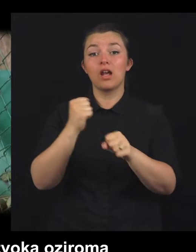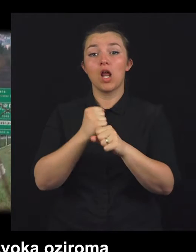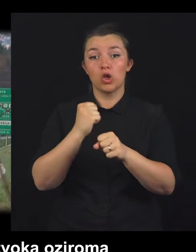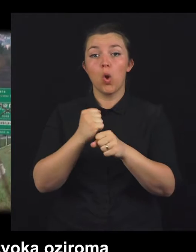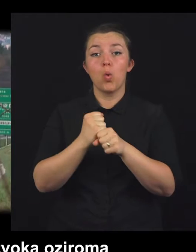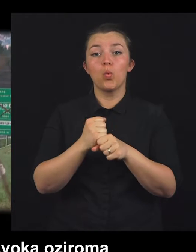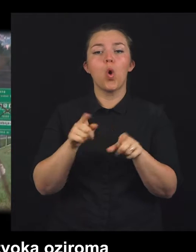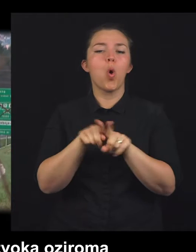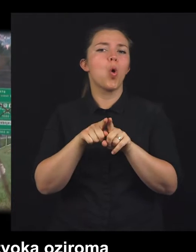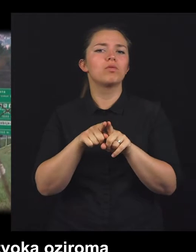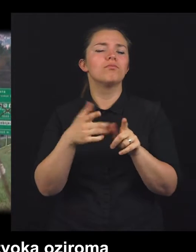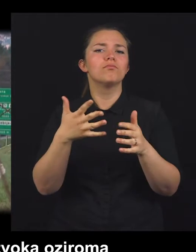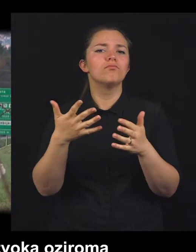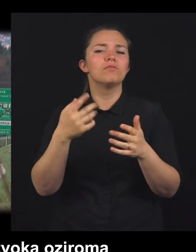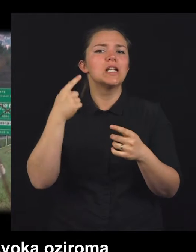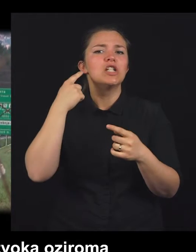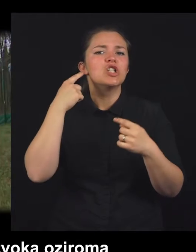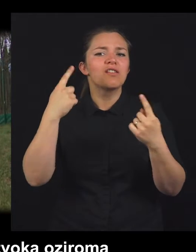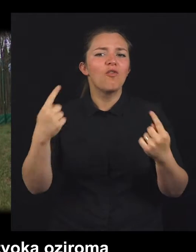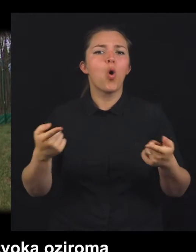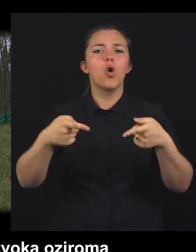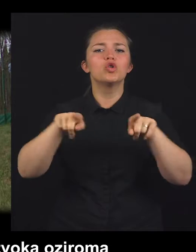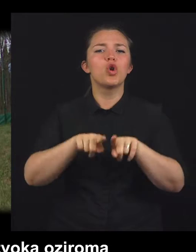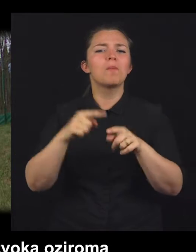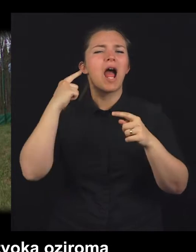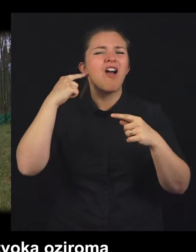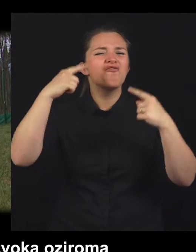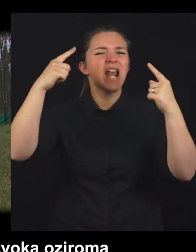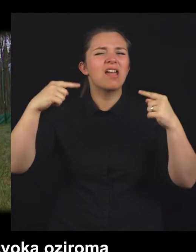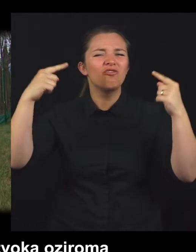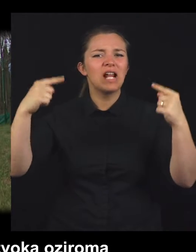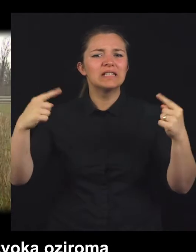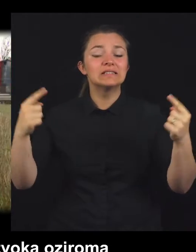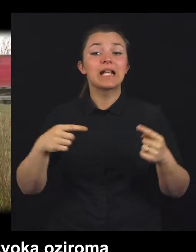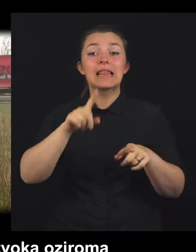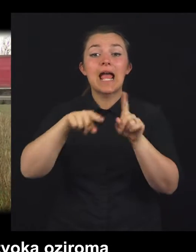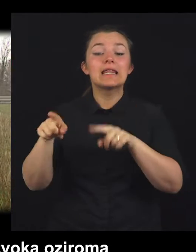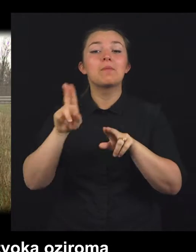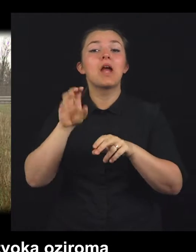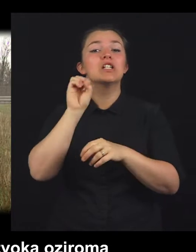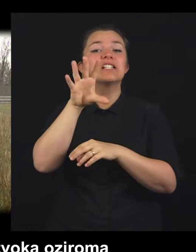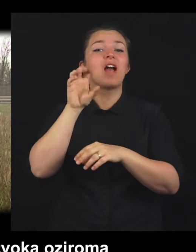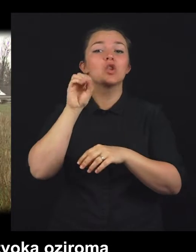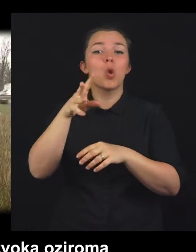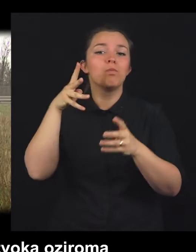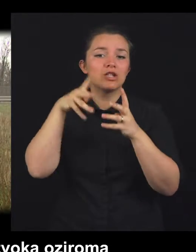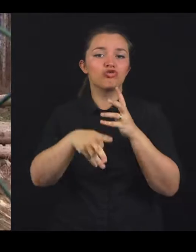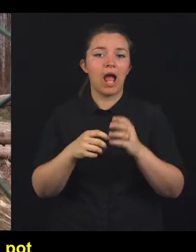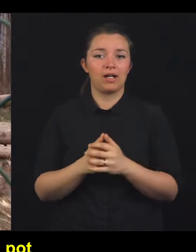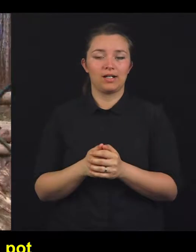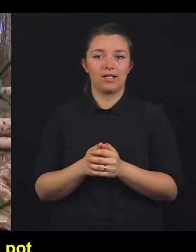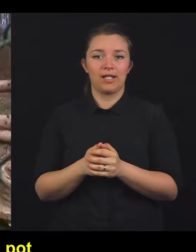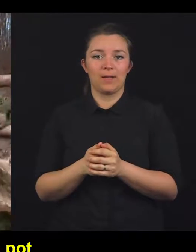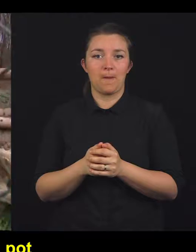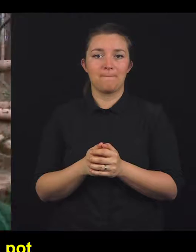delujejo v smislu zvoka ozima frekvenc, ene pa z svetlobnimi žarki.